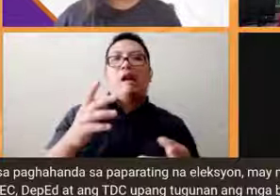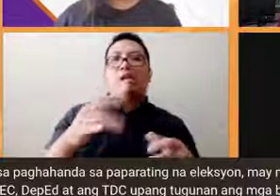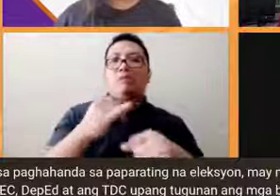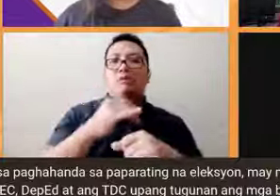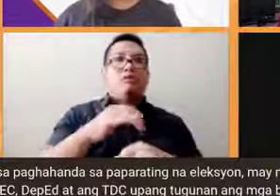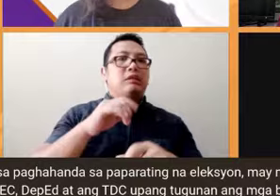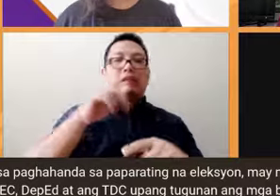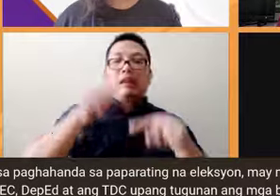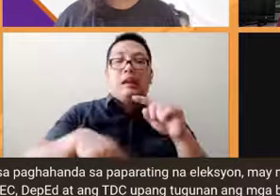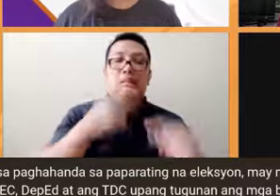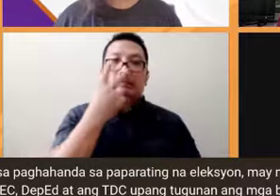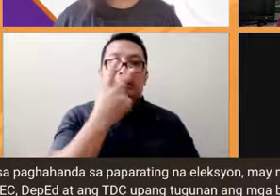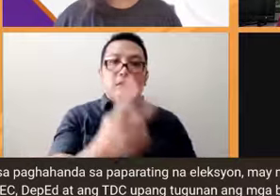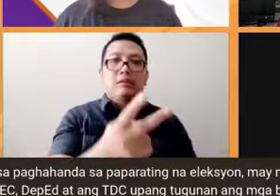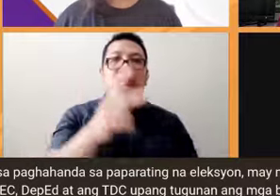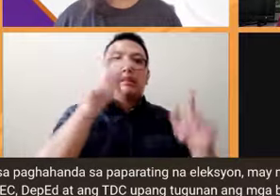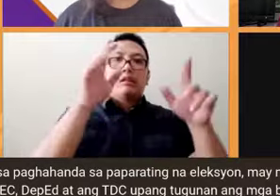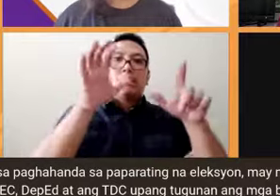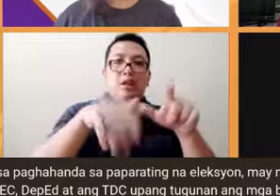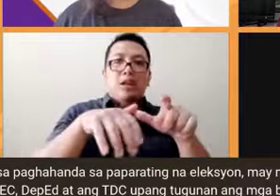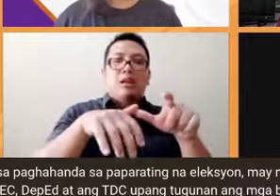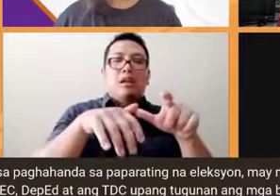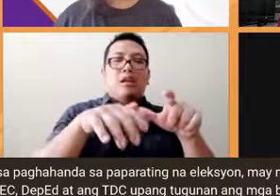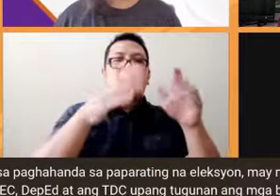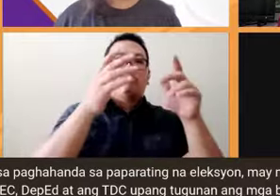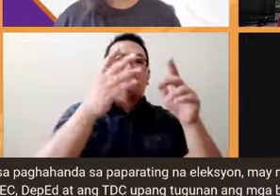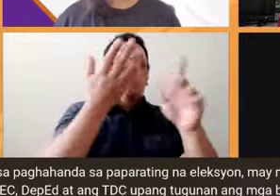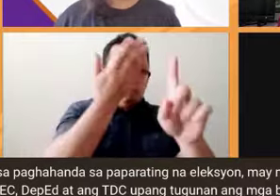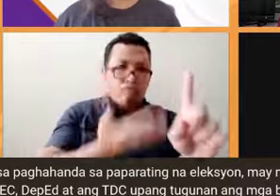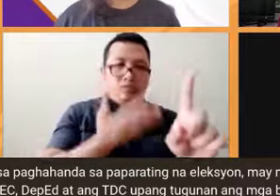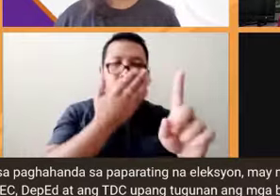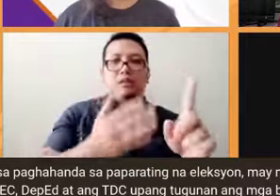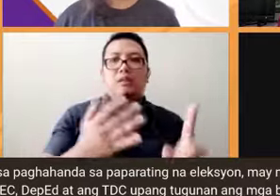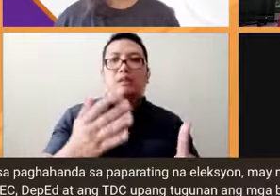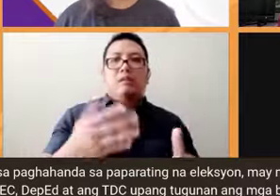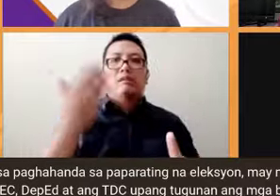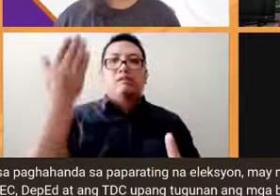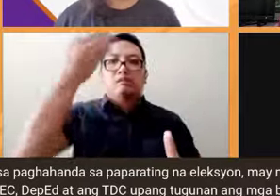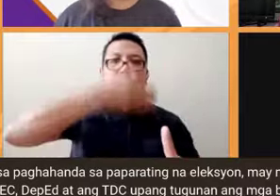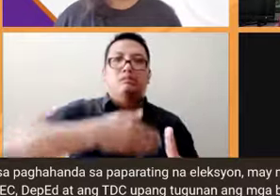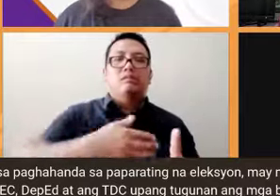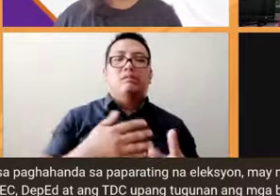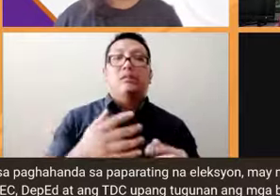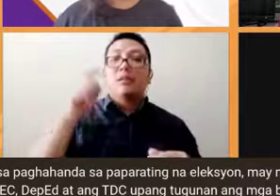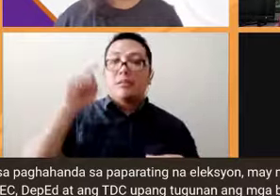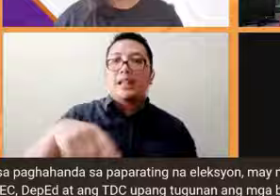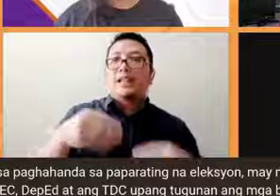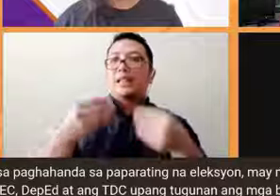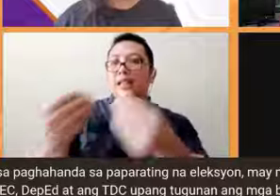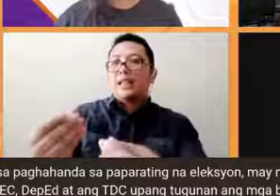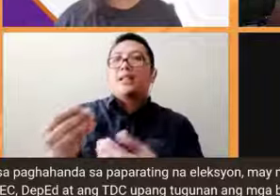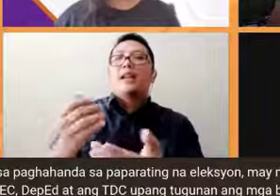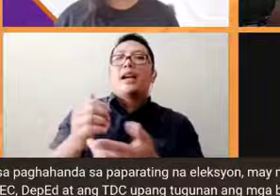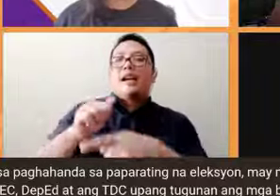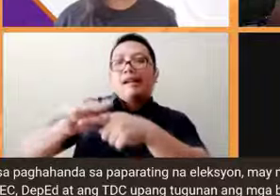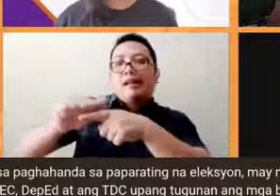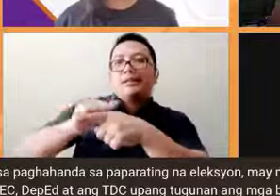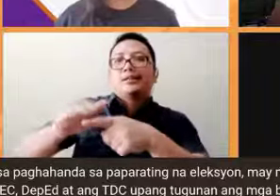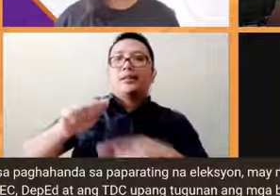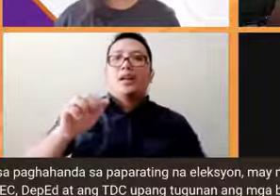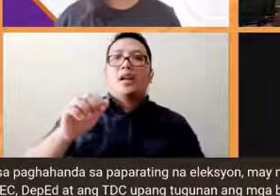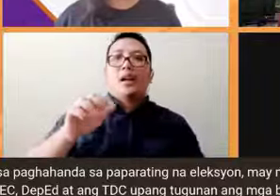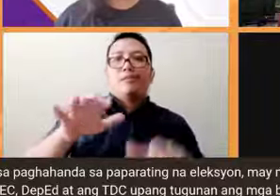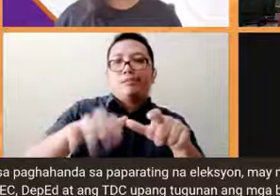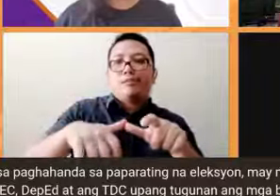to assist communicate with them so kailangan nilang magkaroon ng disability etiquette sensitivity etiquette na